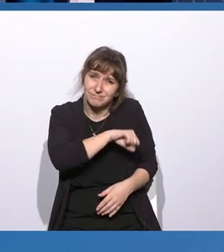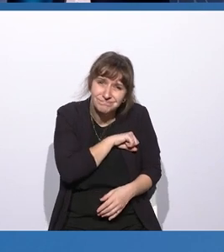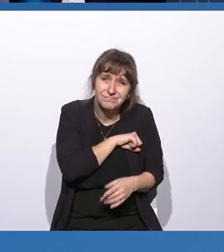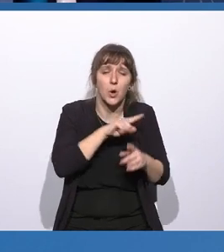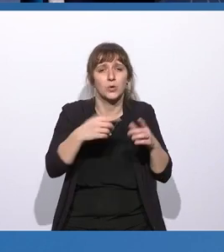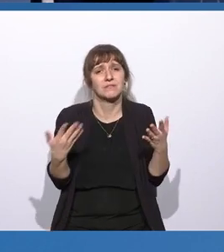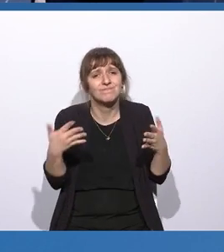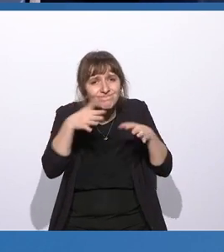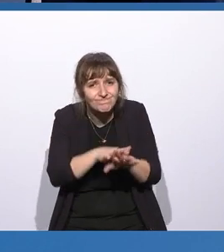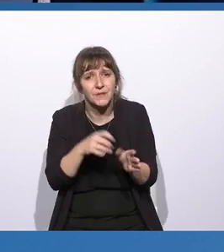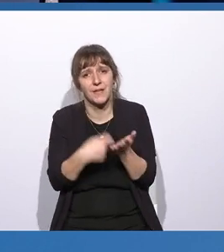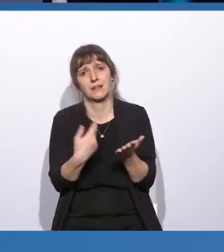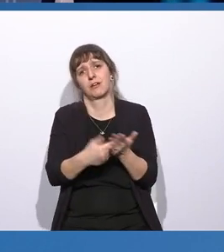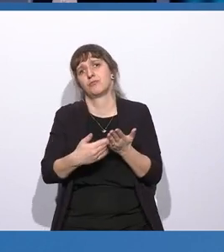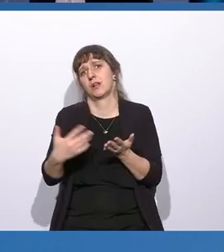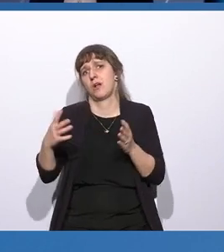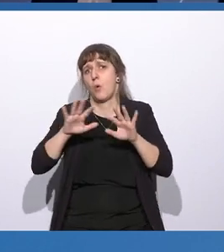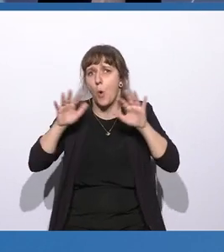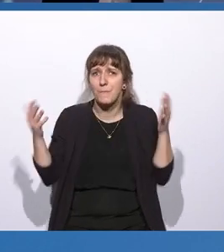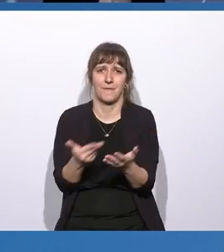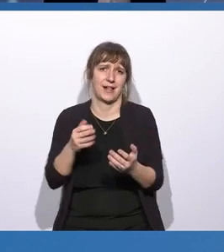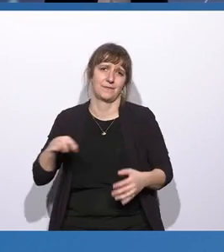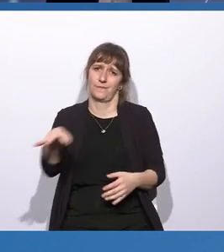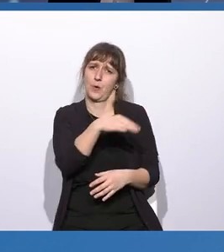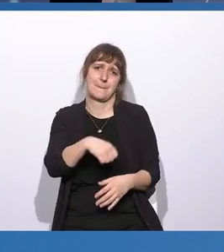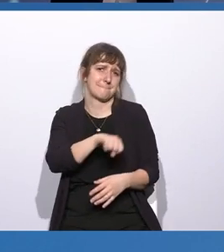übergeordnete Werte wie die Umwelt zum Beispiel positiv sein können.